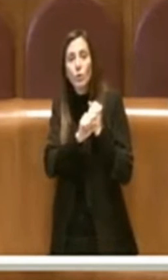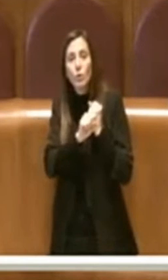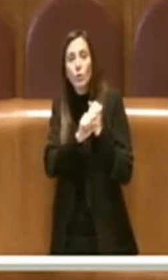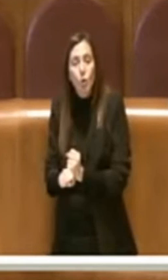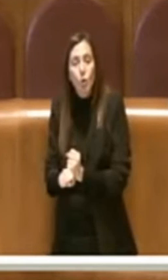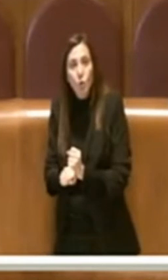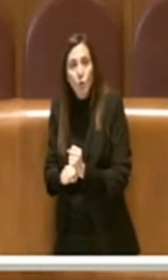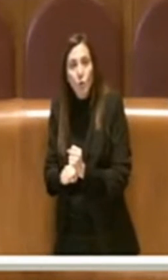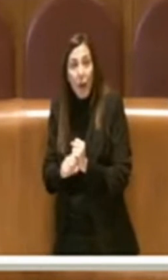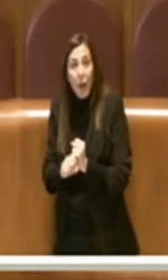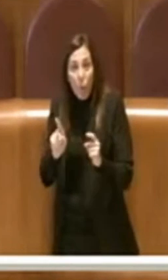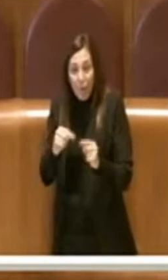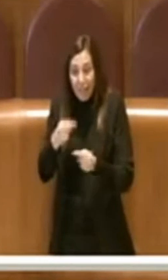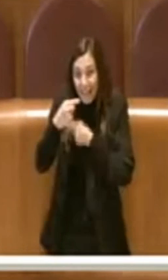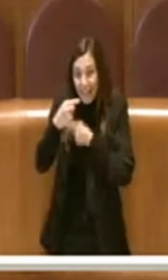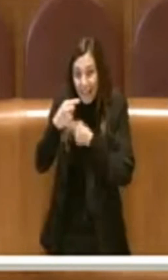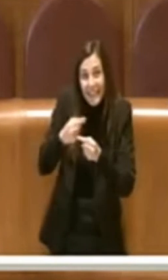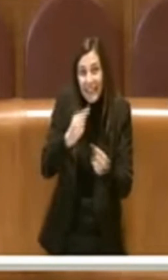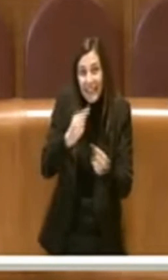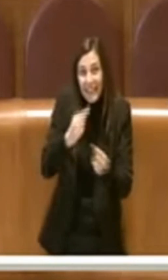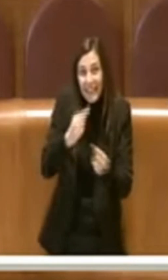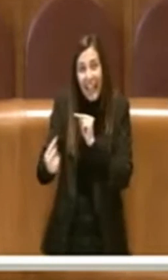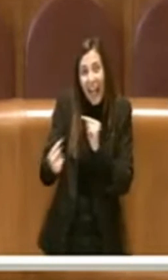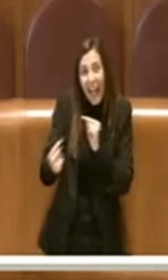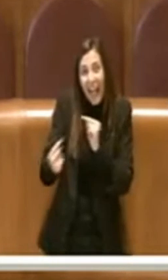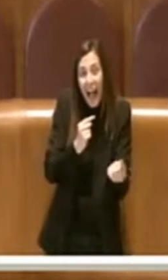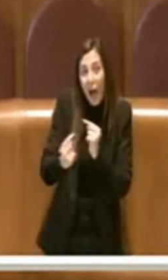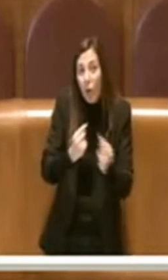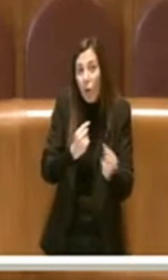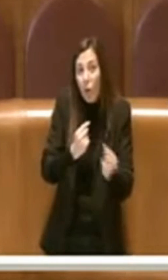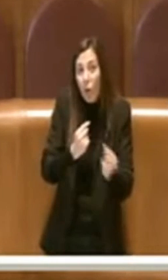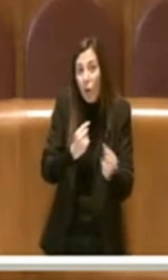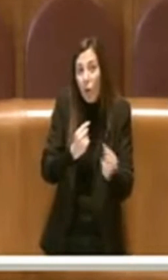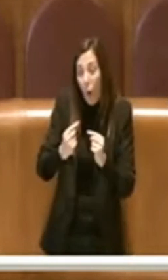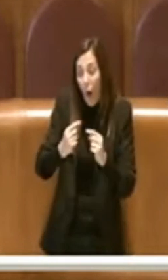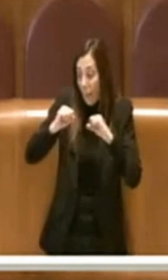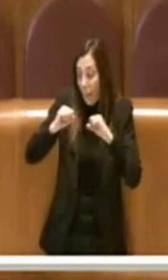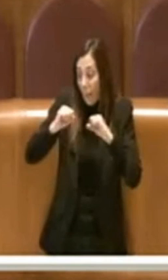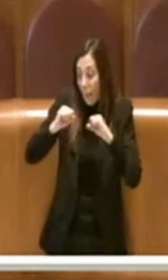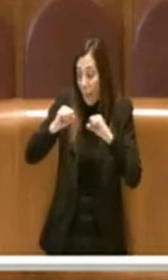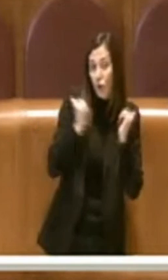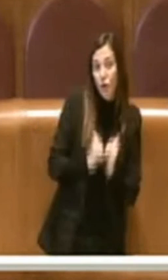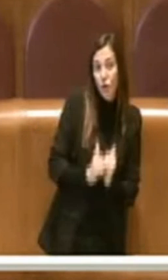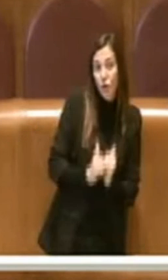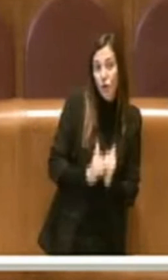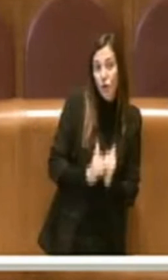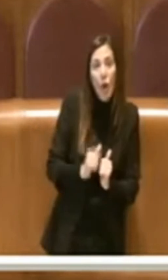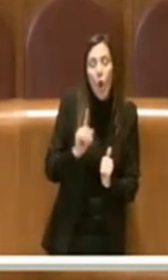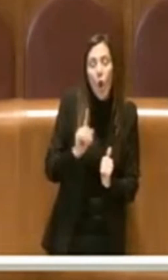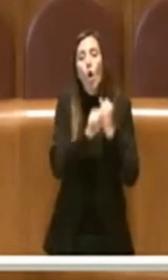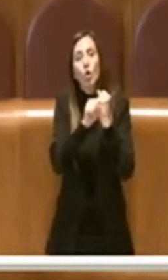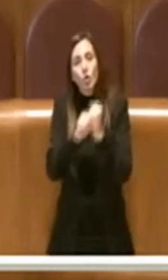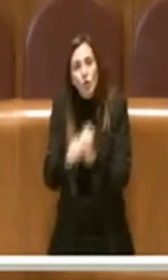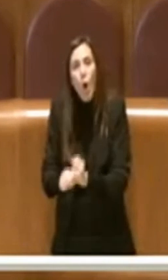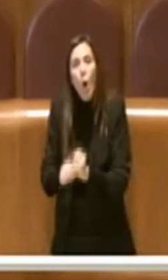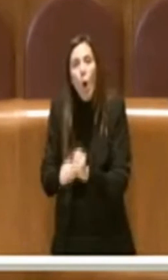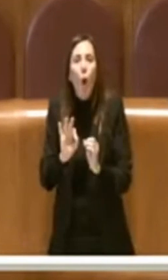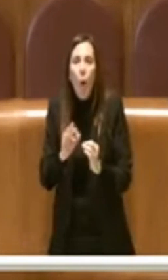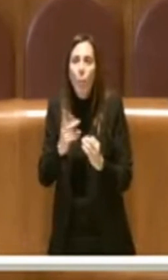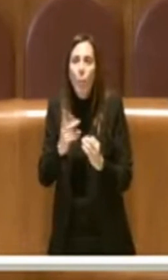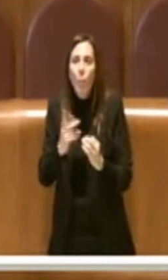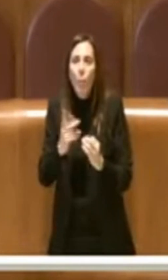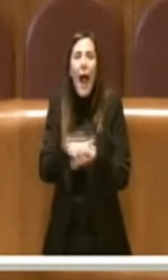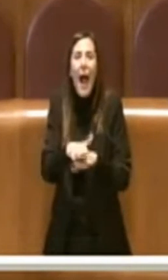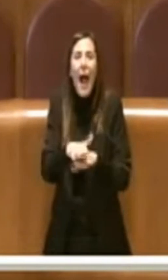solo tradizionale di dialogo con le amministrazioni ma di fatto costituiscono un elemento di prassi nel